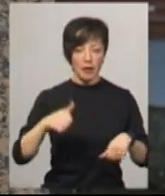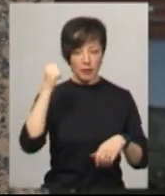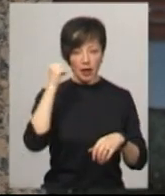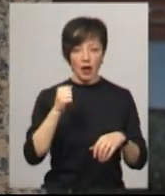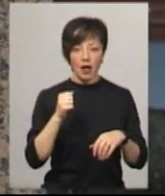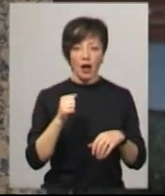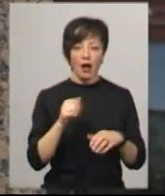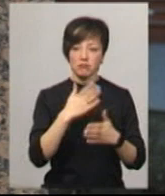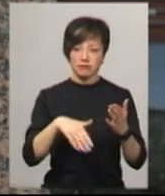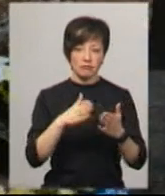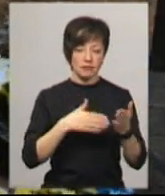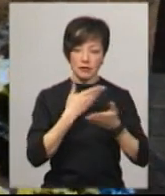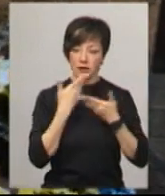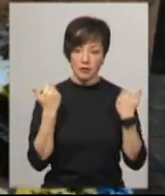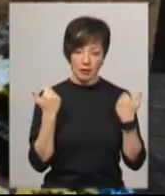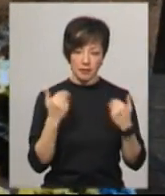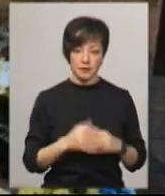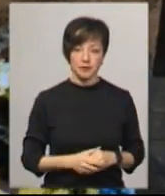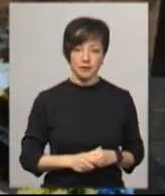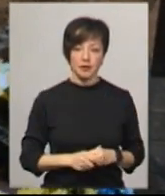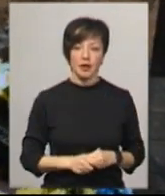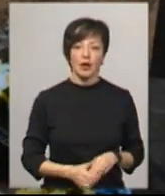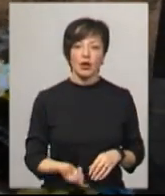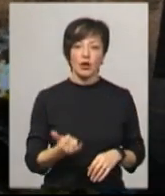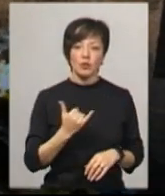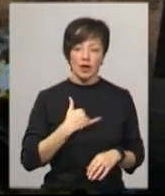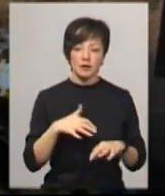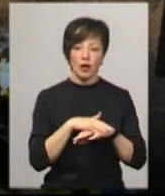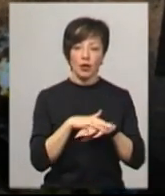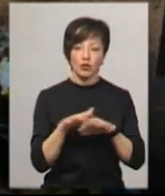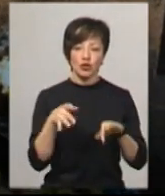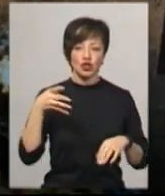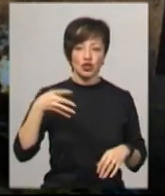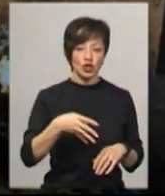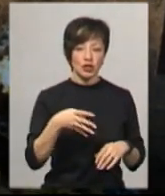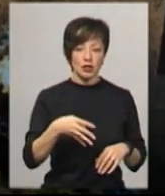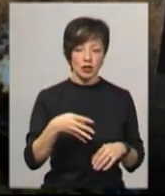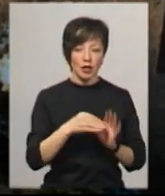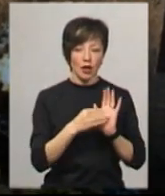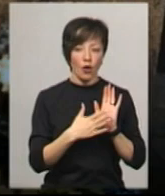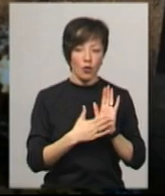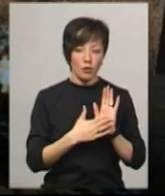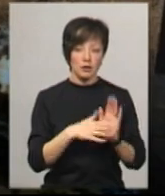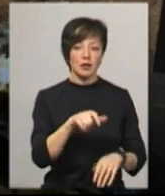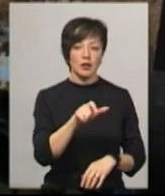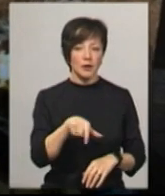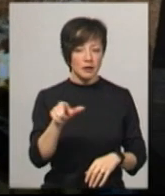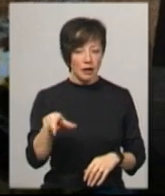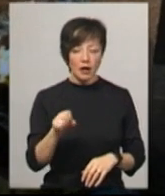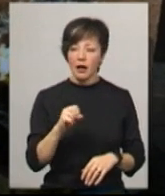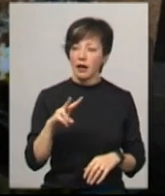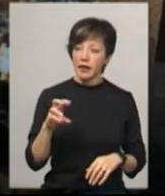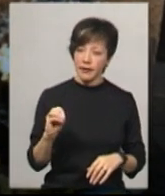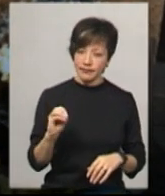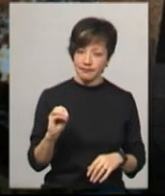відміняти не стали, каже Емілія Німсович. У нас в Народному русі 4 тисячі на обліку рухівців, але